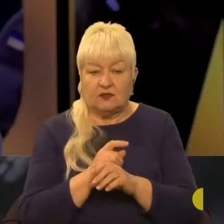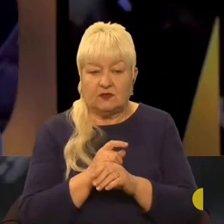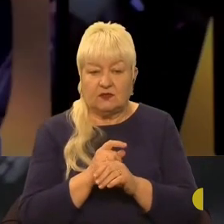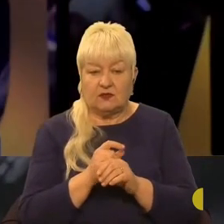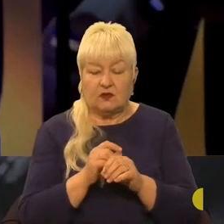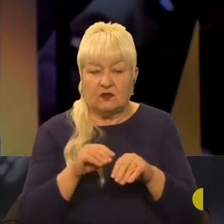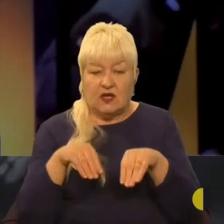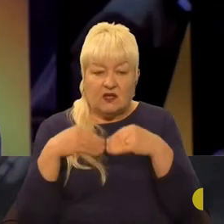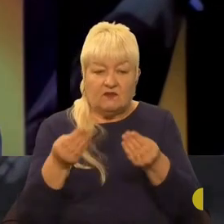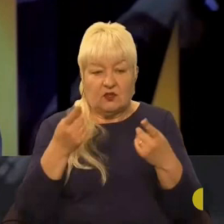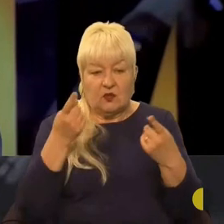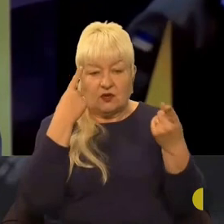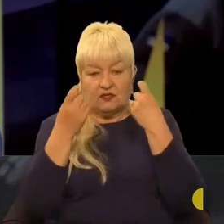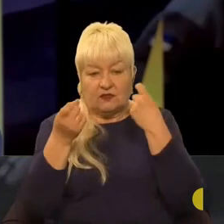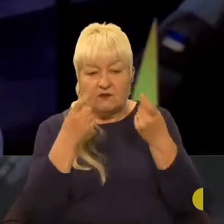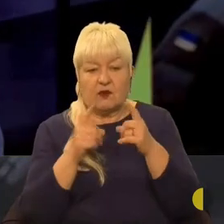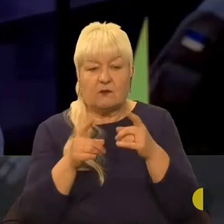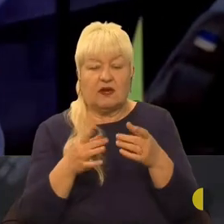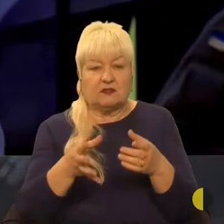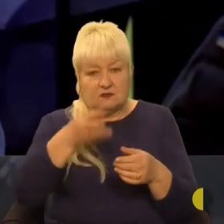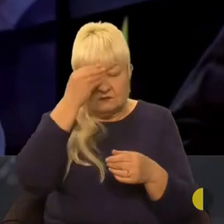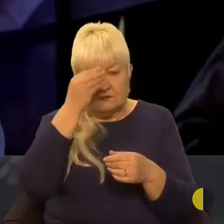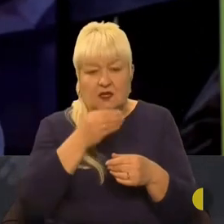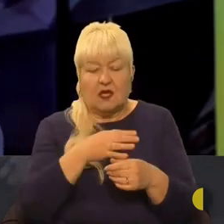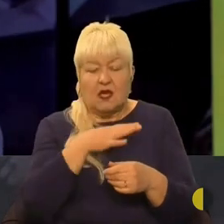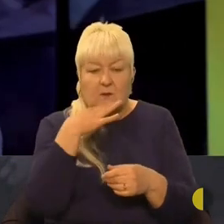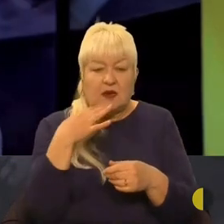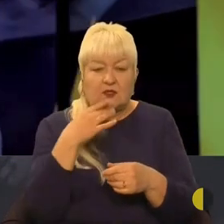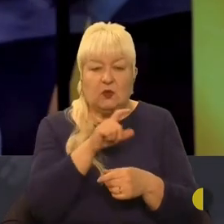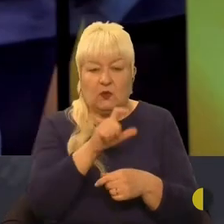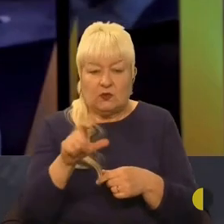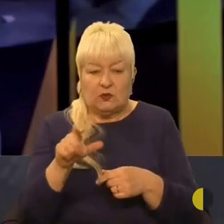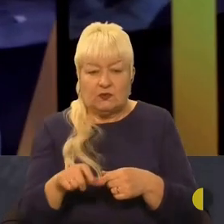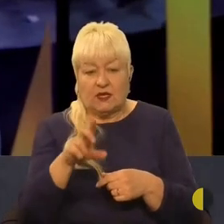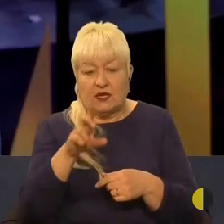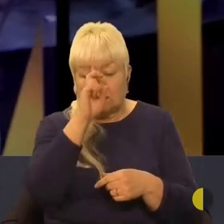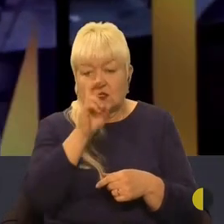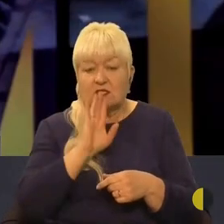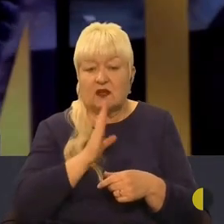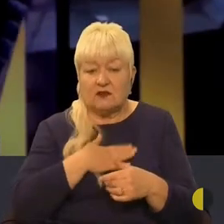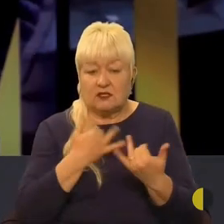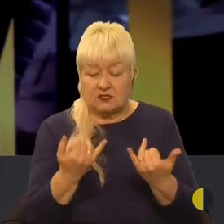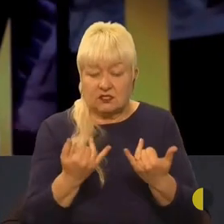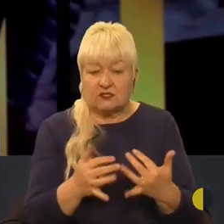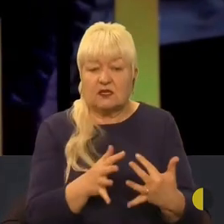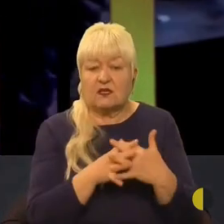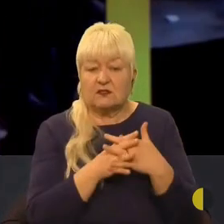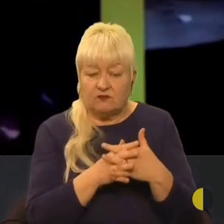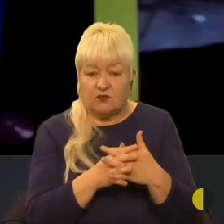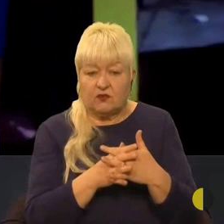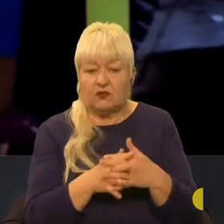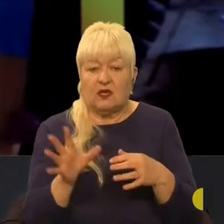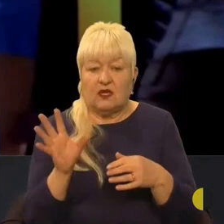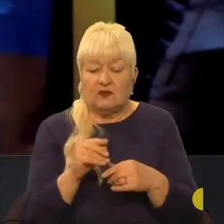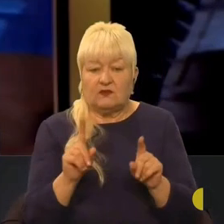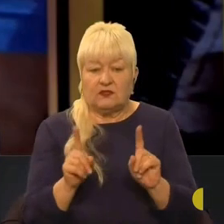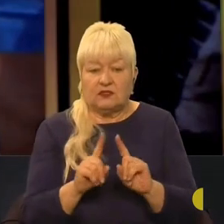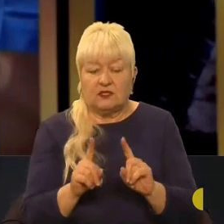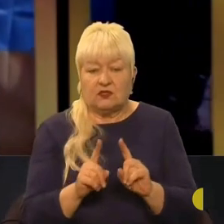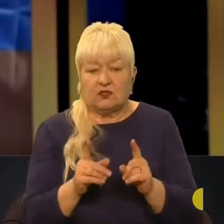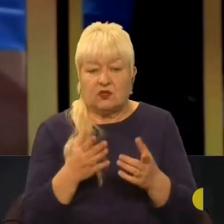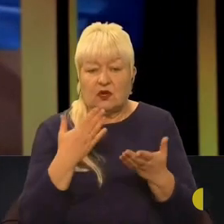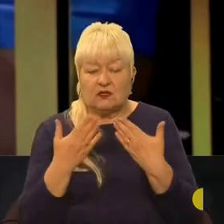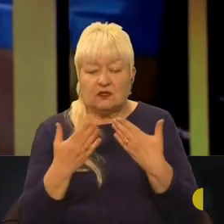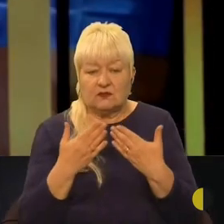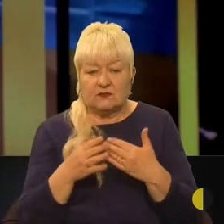думки багатьох людей. Держава наша зараз в війні, на нас агресор наступає, ті, хто належить громадянству до цієї держави,